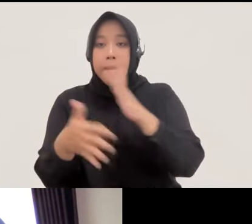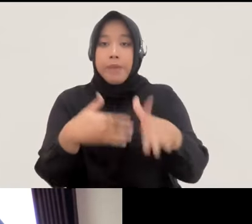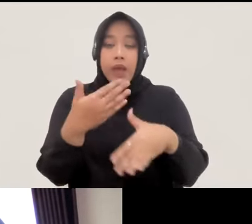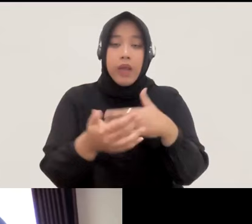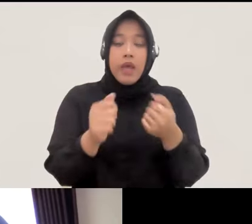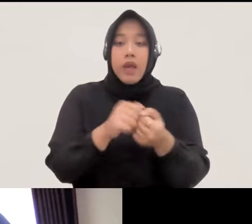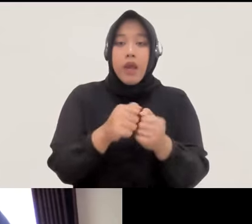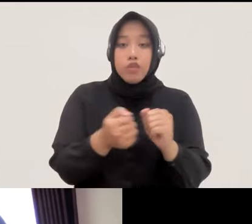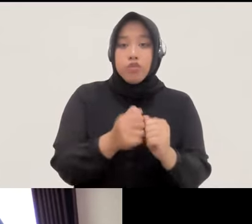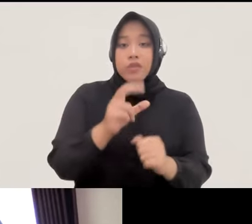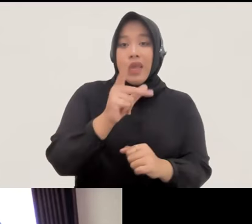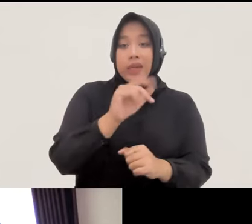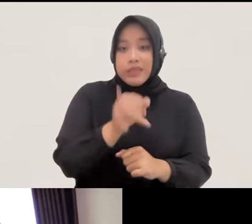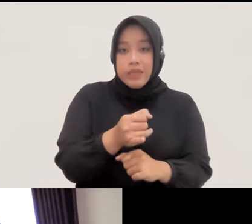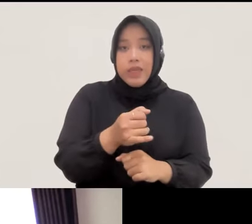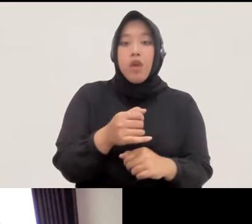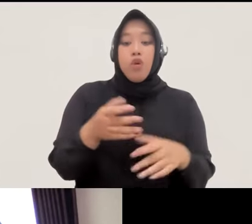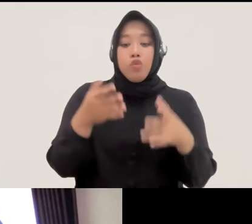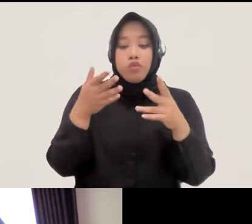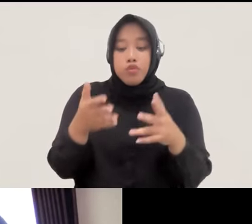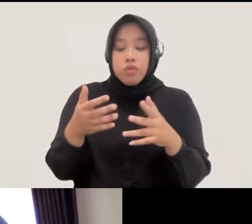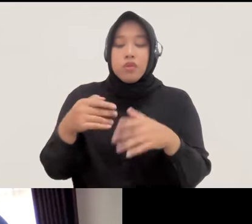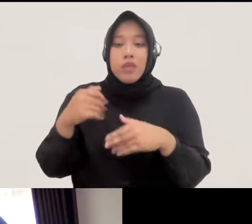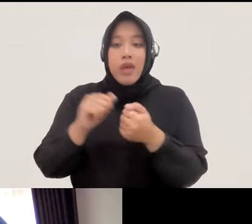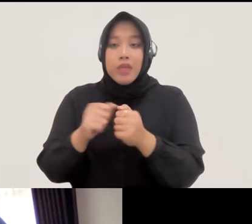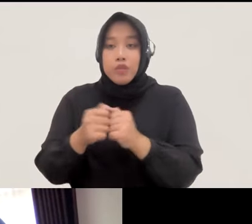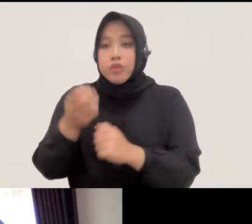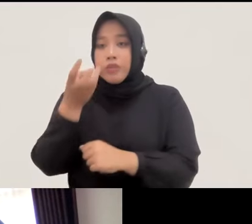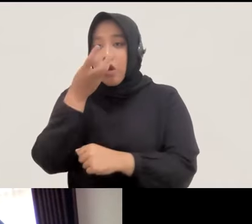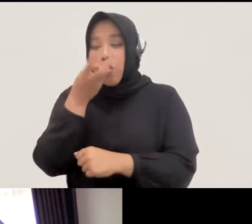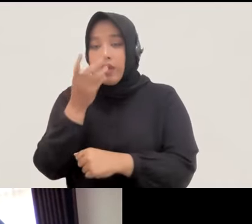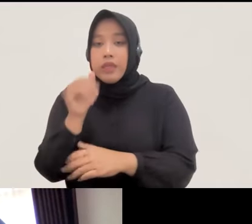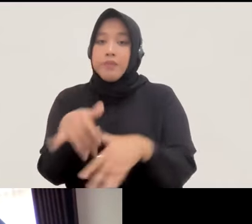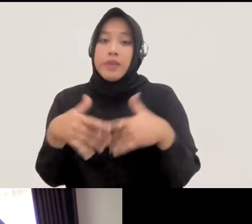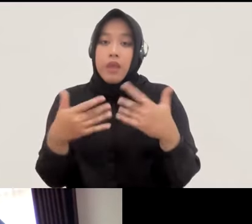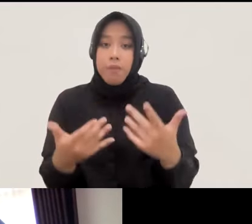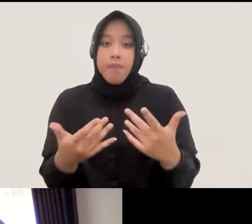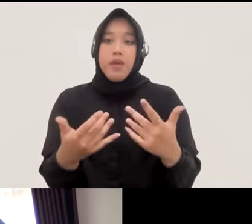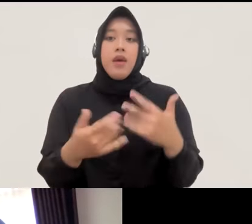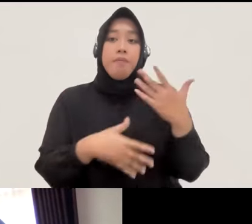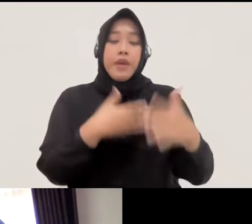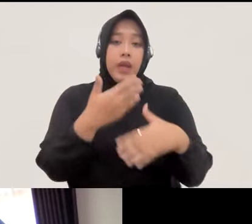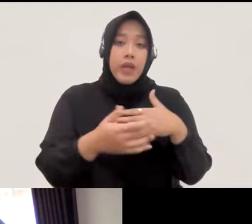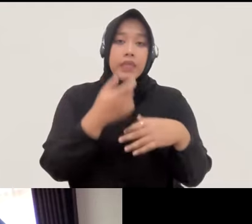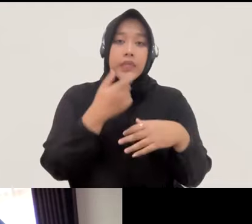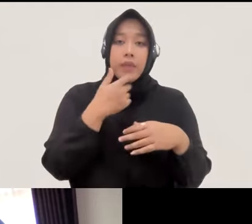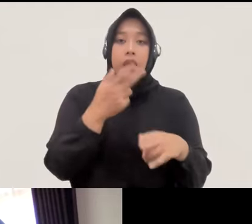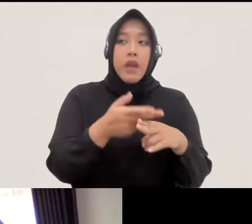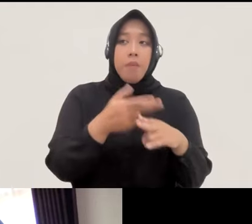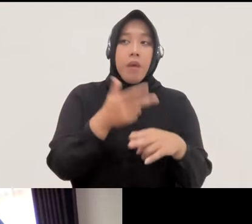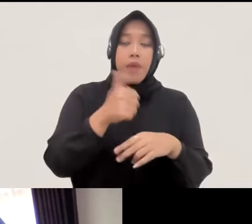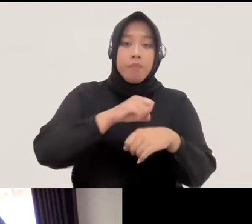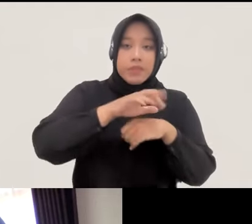narkotika seperti apa penanganan RJ untuk kemudian tindak pidana pencemaran nama baik